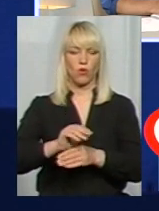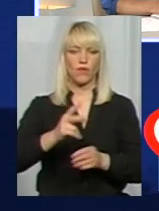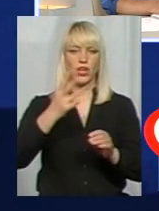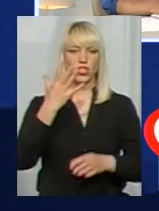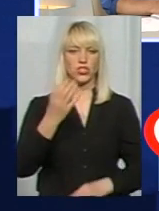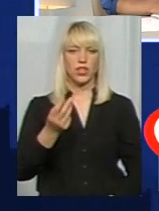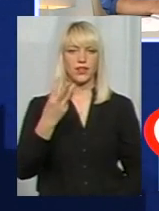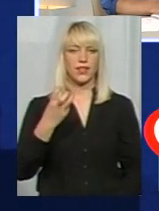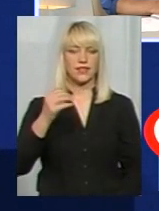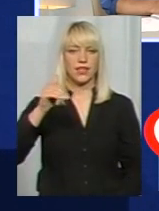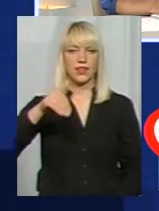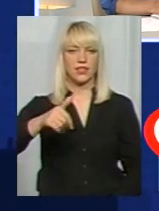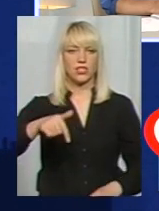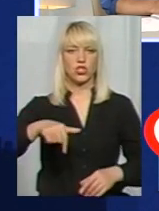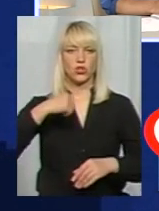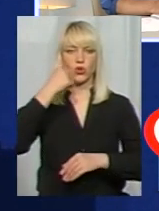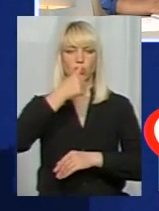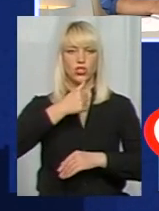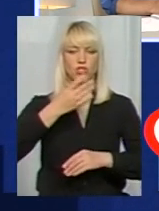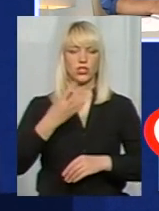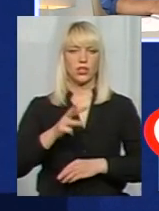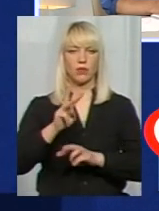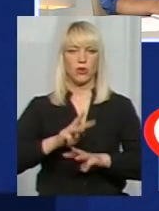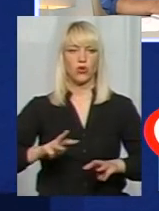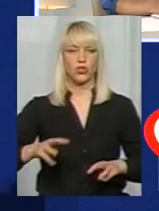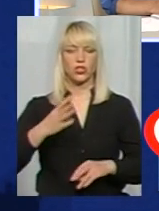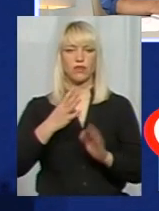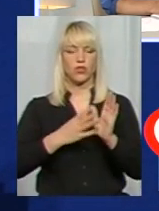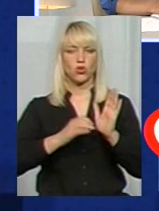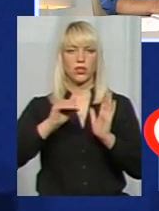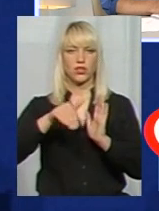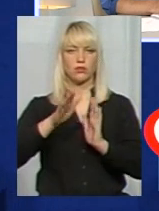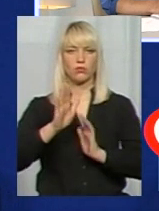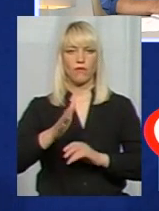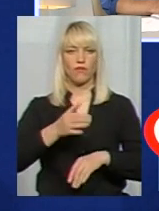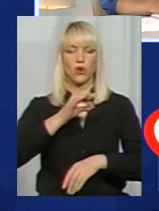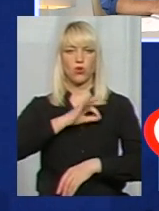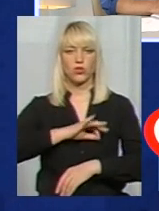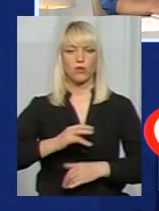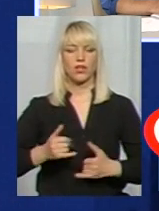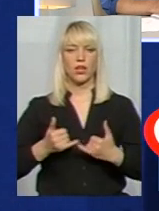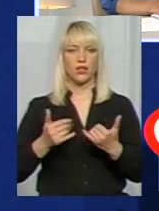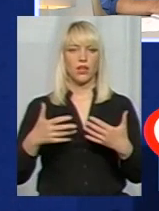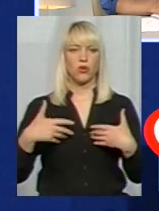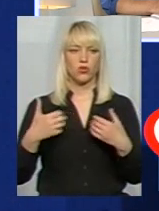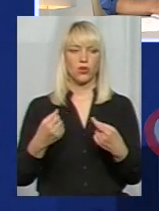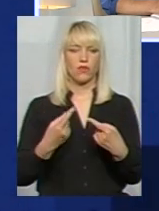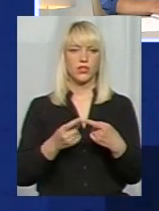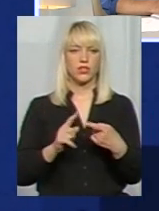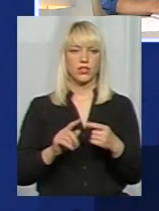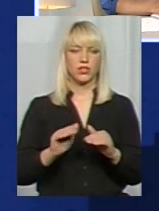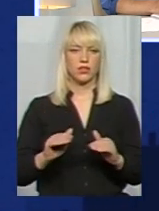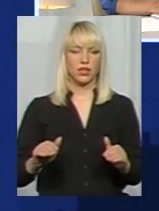тисяч і цьогоріч 4 мільйони 900 тисяч ми будемо використовувати на оздоровлення саме цієї категорії дітей.